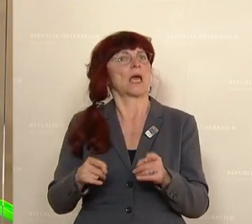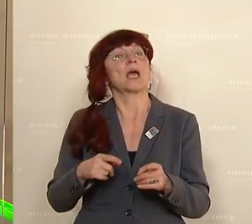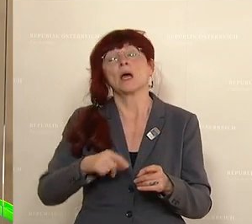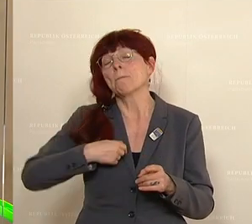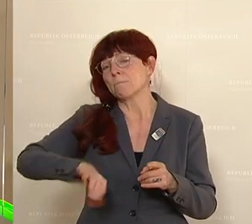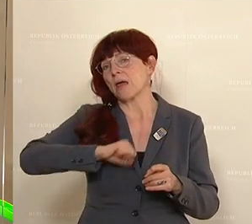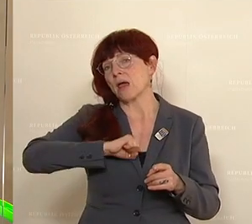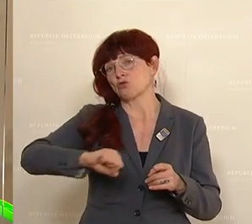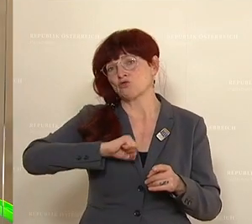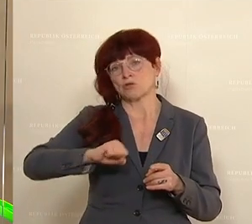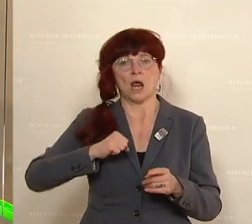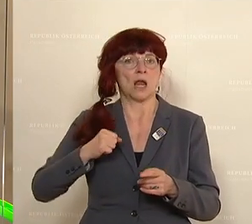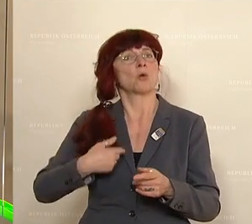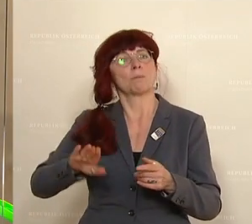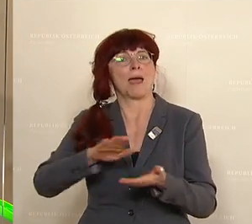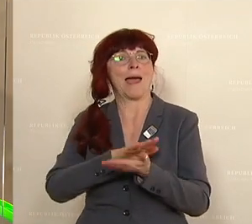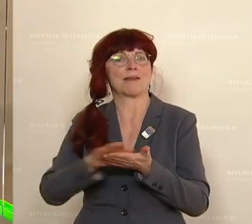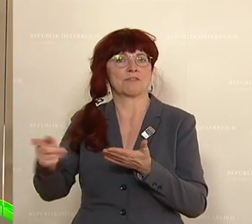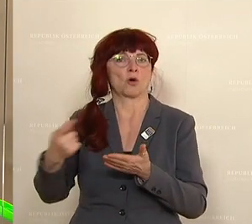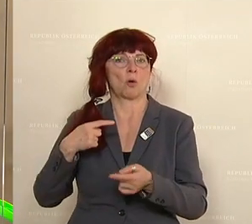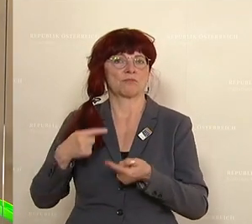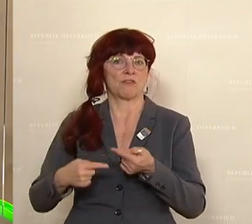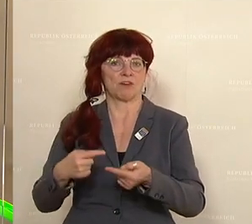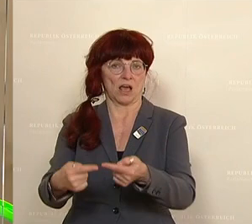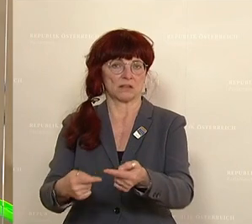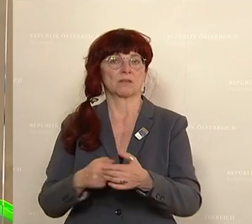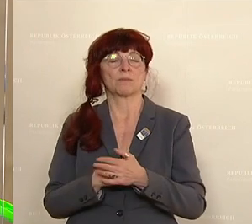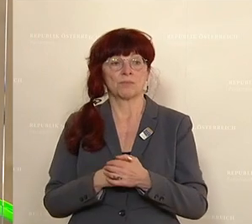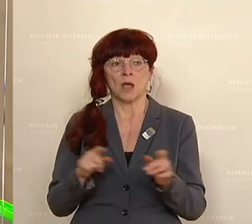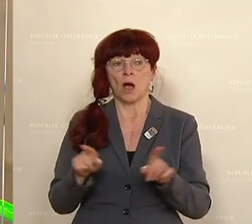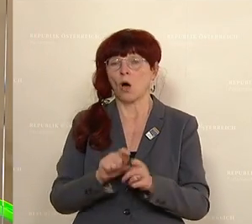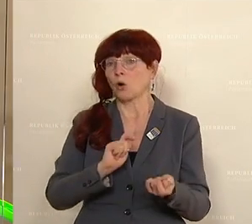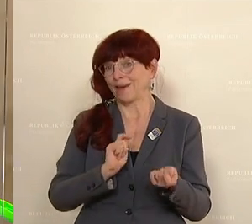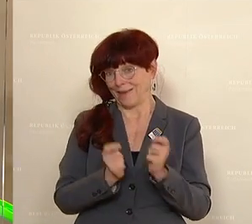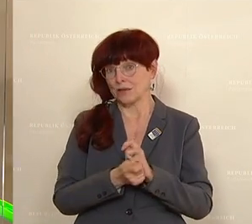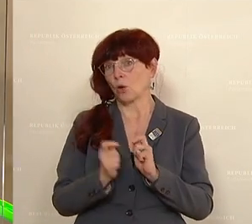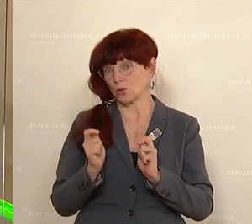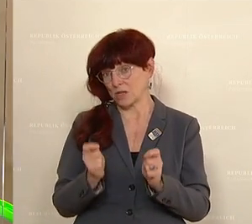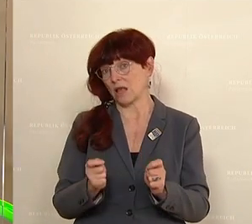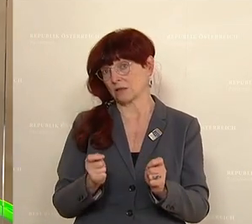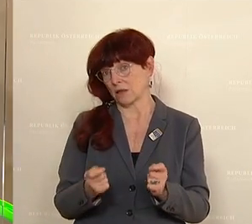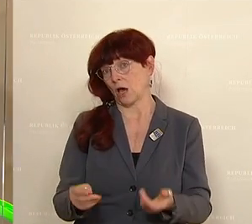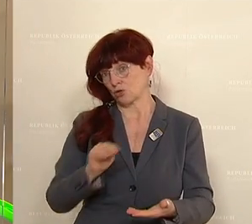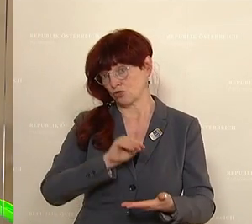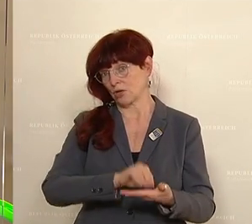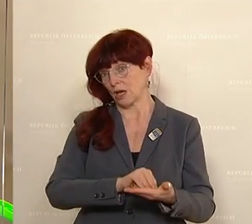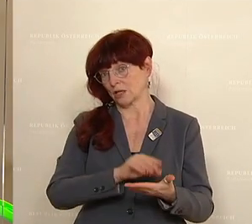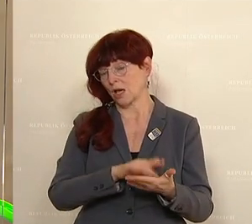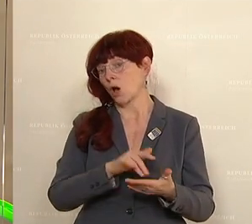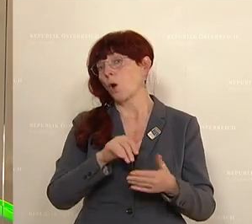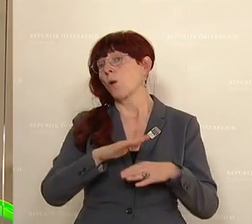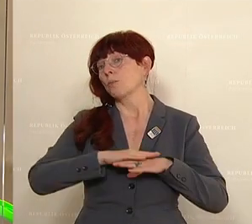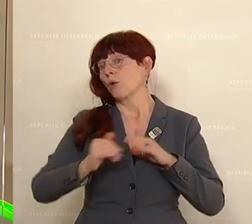Verfahren ausdrücklich. Es wird also auch im Abänderungsantrag darauf hingewiesen, dass hier das Projekt Fabian